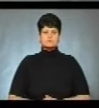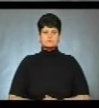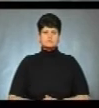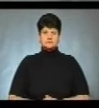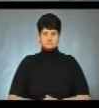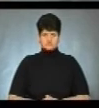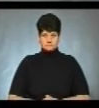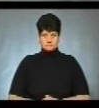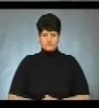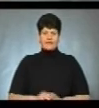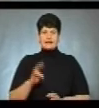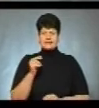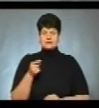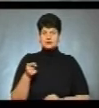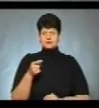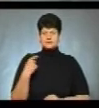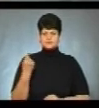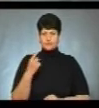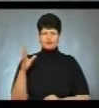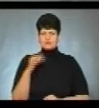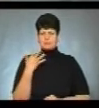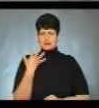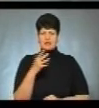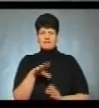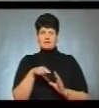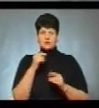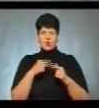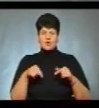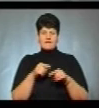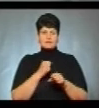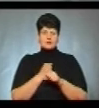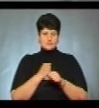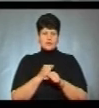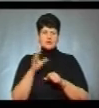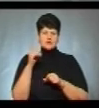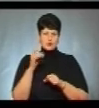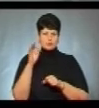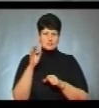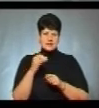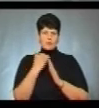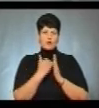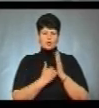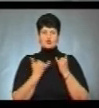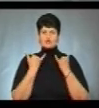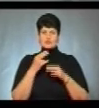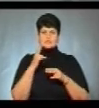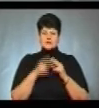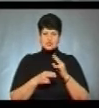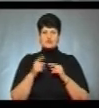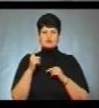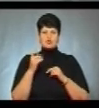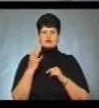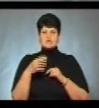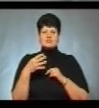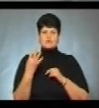На Тернопільщині в усіх п'яти виборчих округах опрацювали 100% протоколів. Сьогодні підрахунок завершили в 164